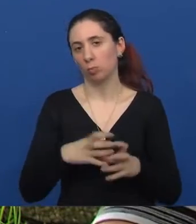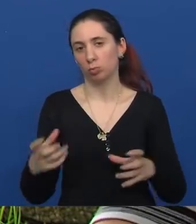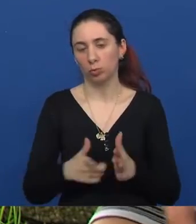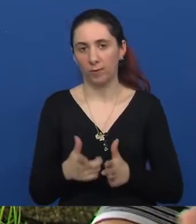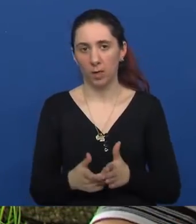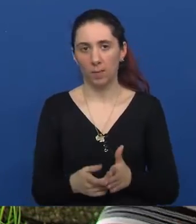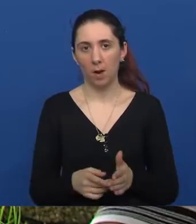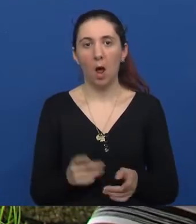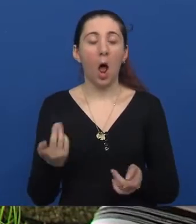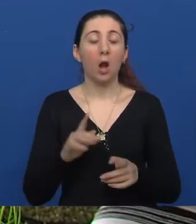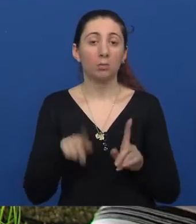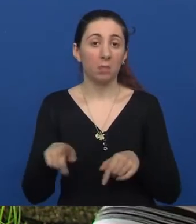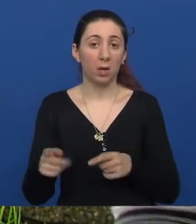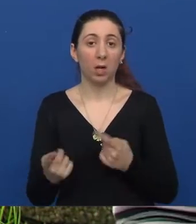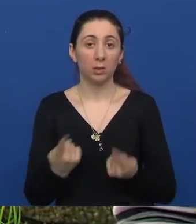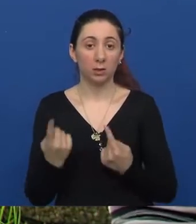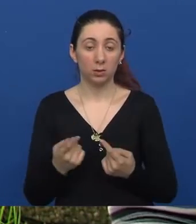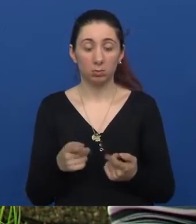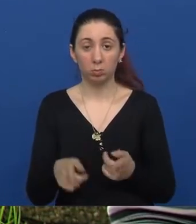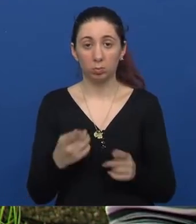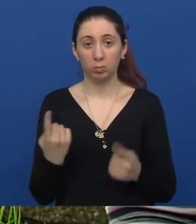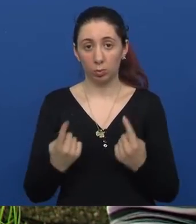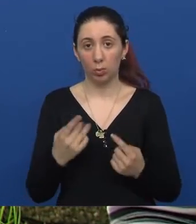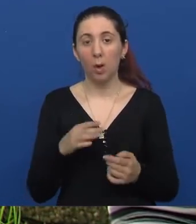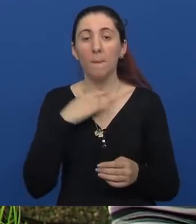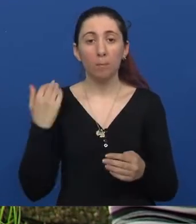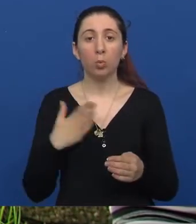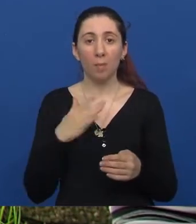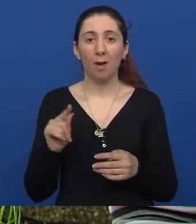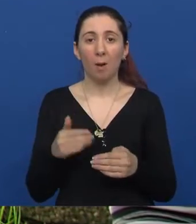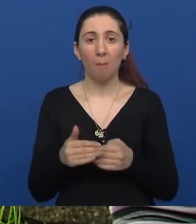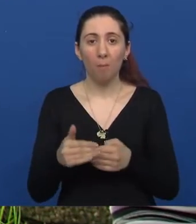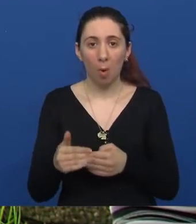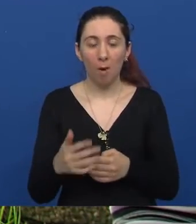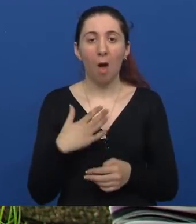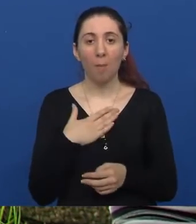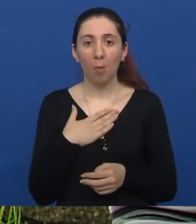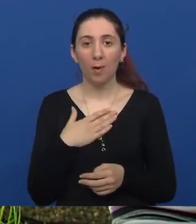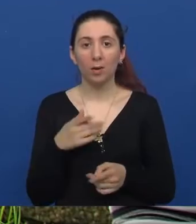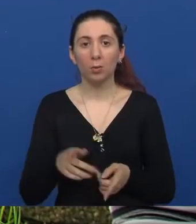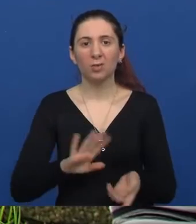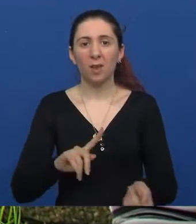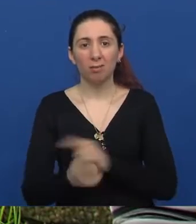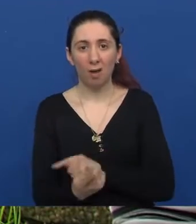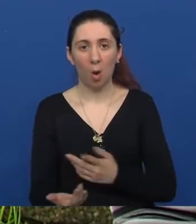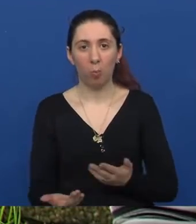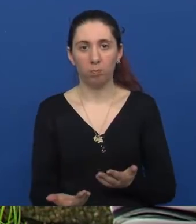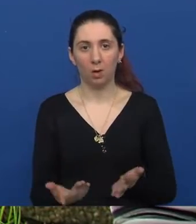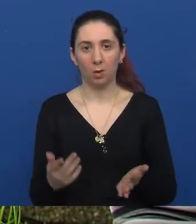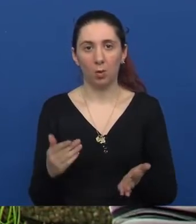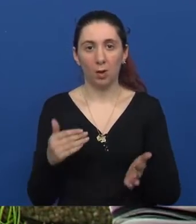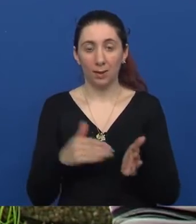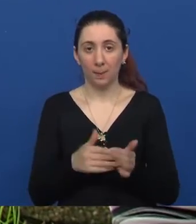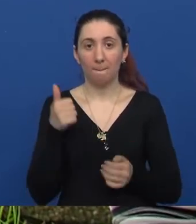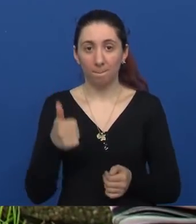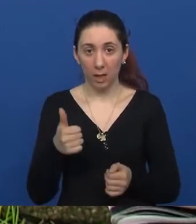znači ipak se neke stvari događaju. Pomaci postoje, ali po meni je to naupako. Znači, prvenstvenom bi